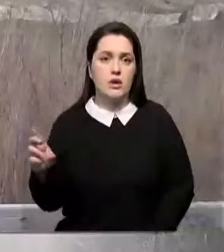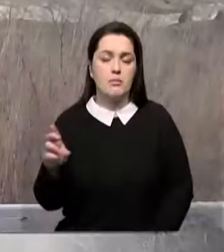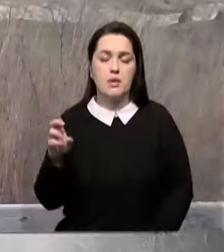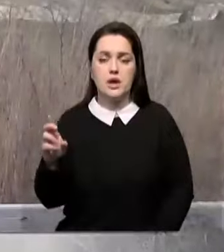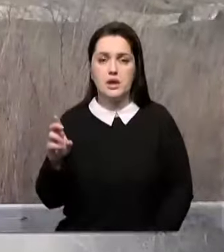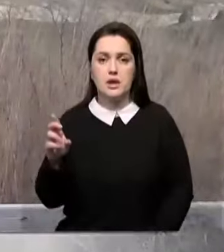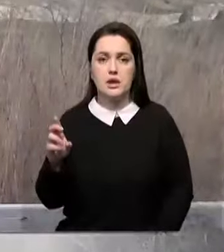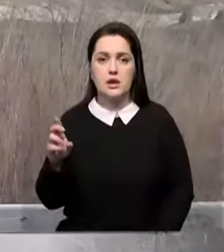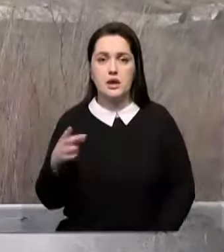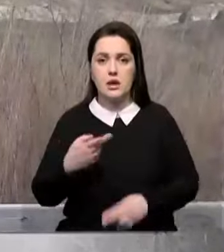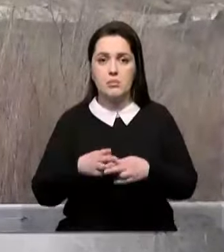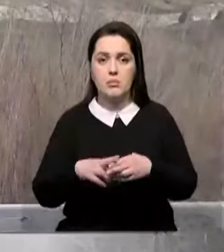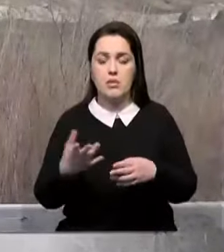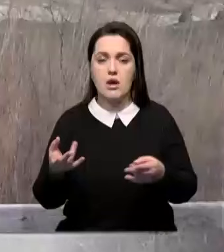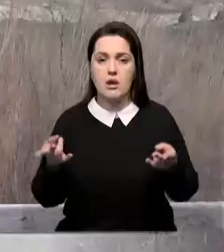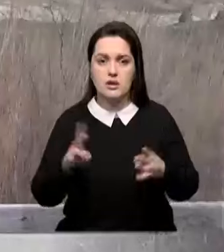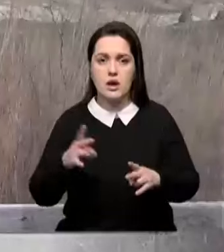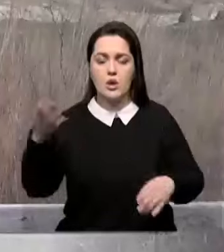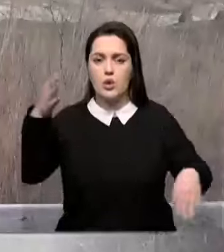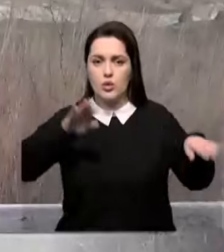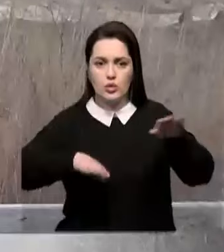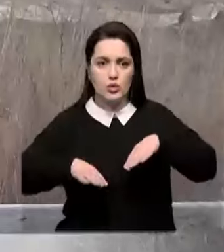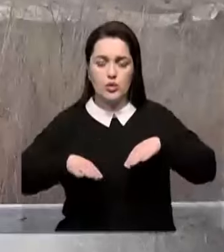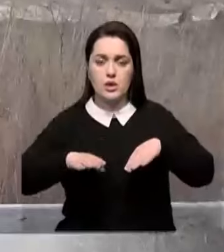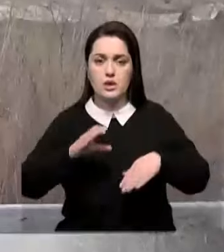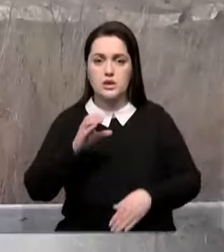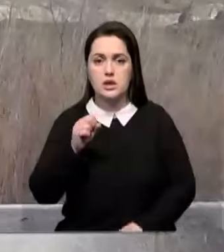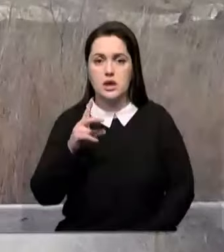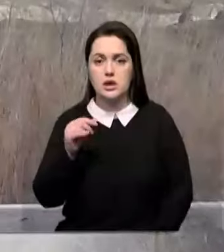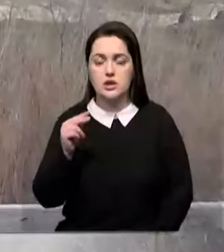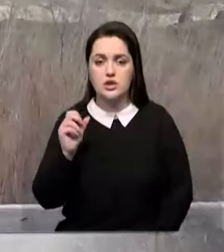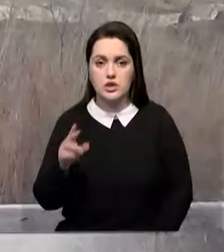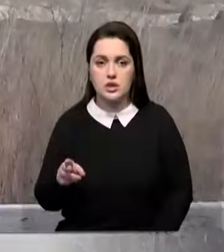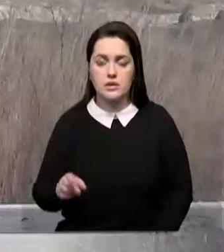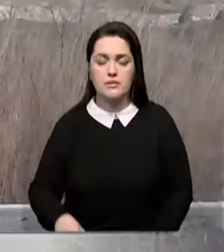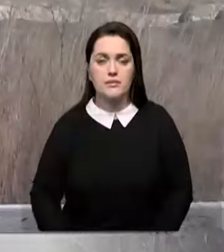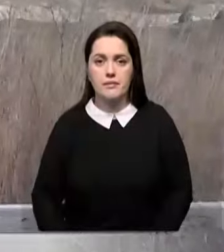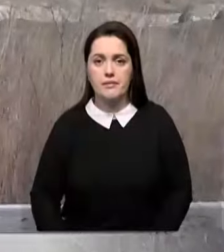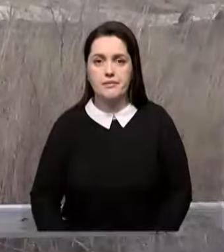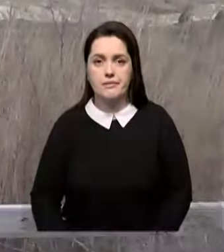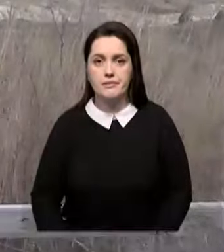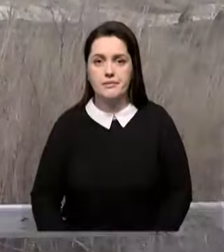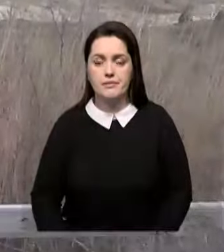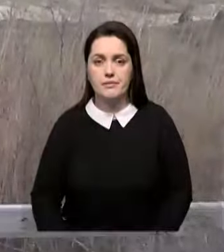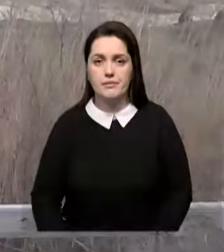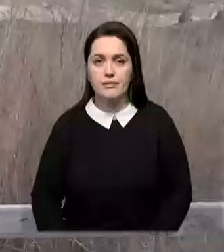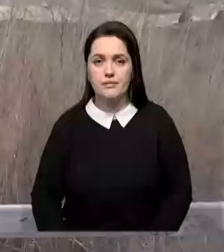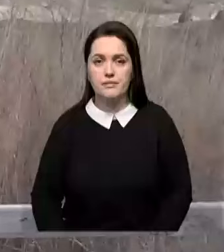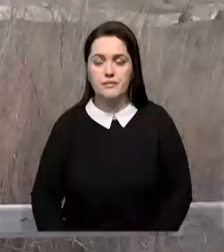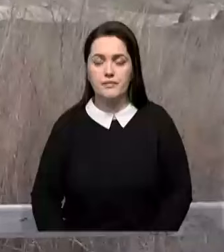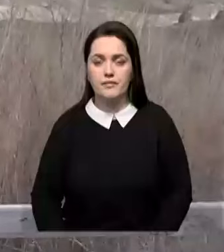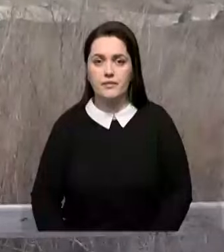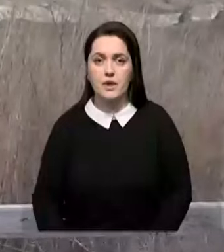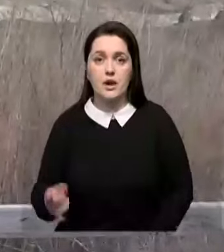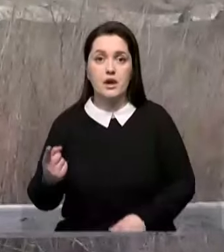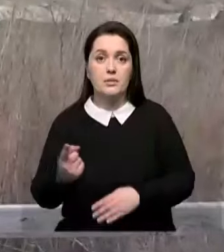останцевые породы, горы, вот это вот там саланчак, все это вообще неизгладимое впечатление производит на человека, который